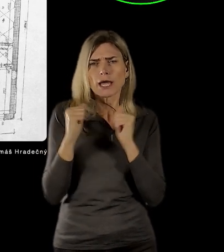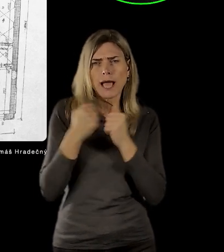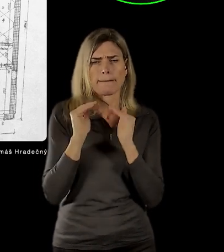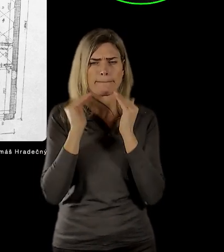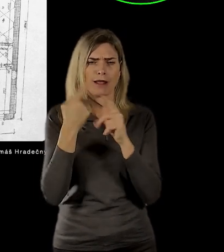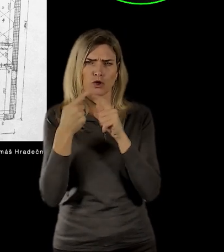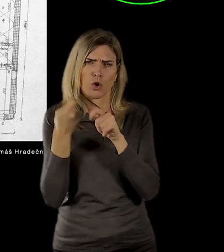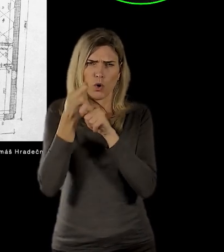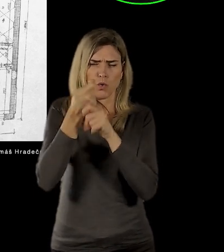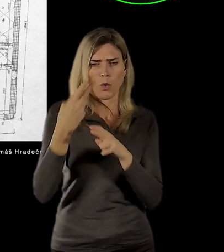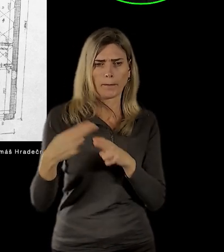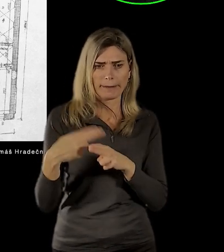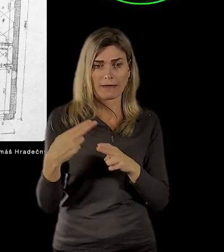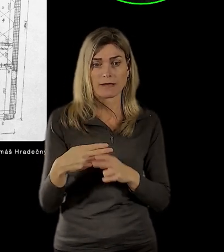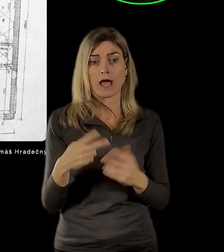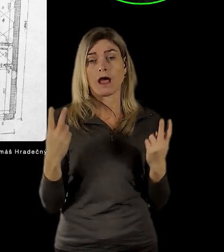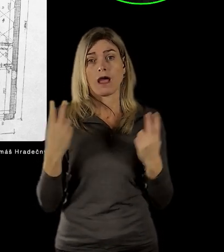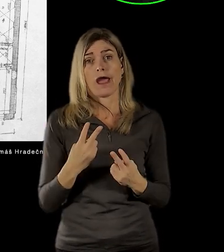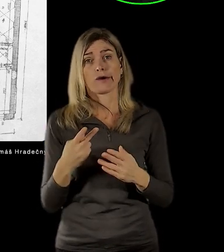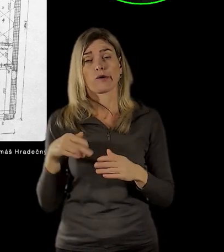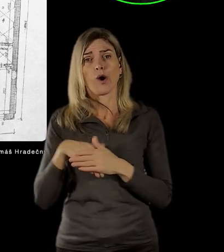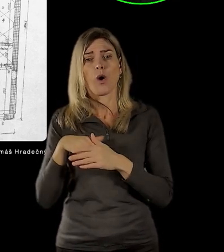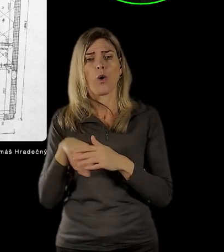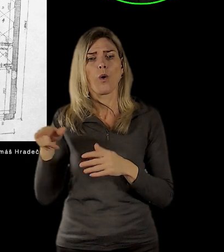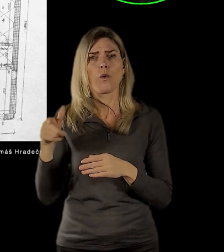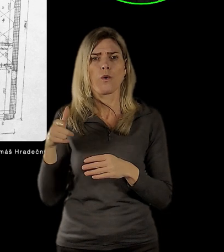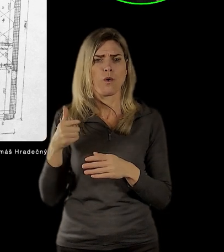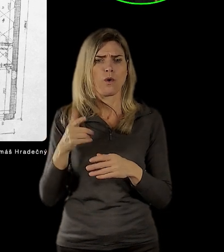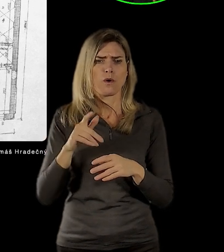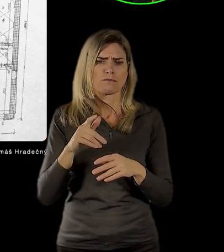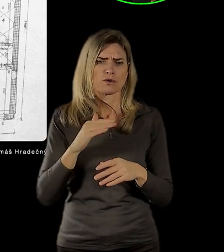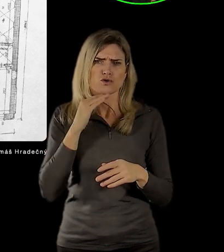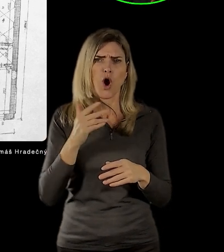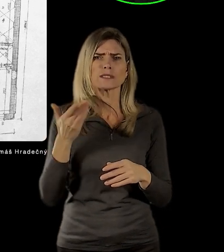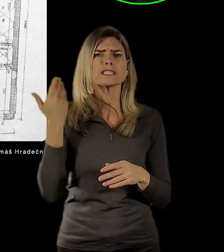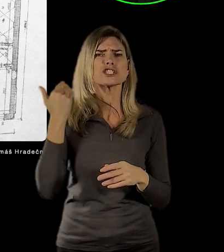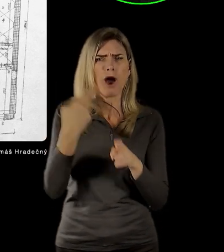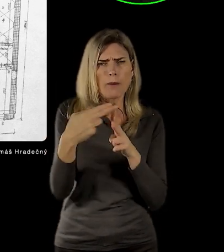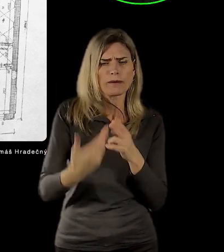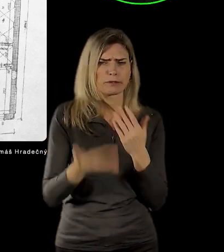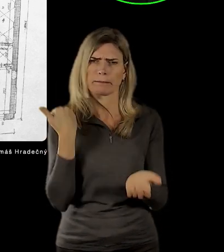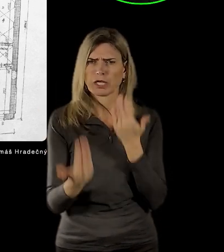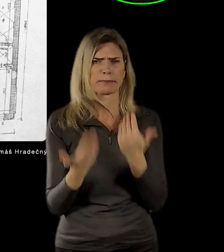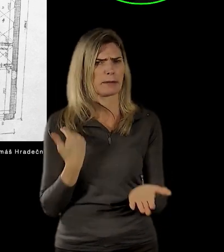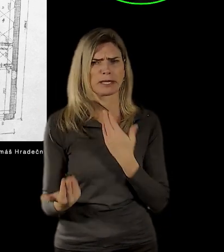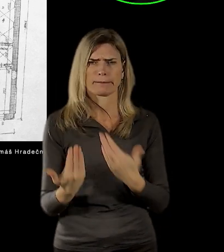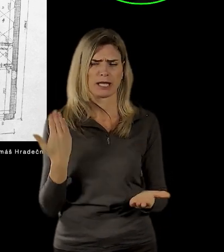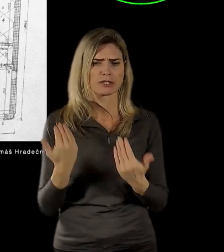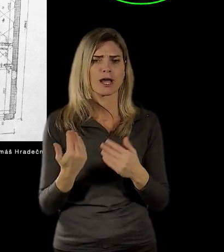docela tvrdě odstraněno a veškeré detaily